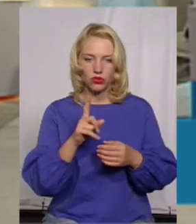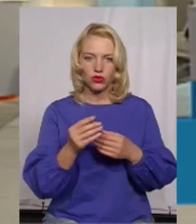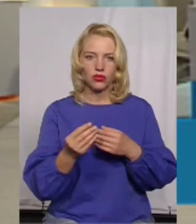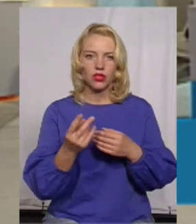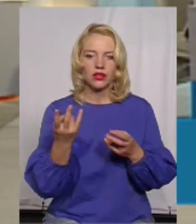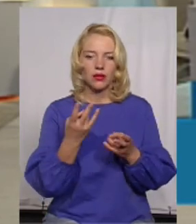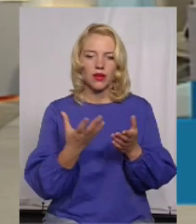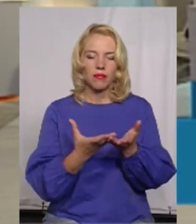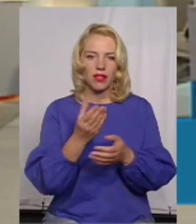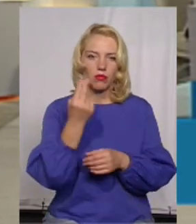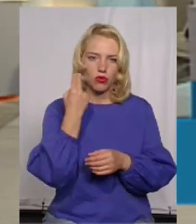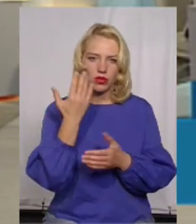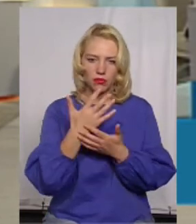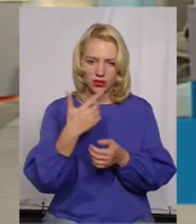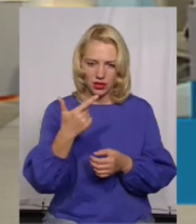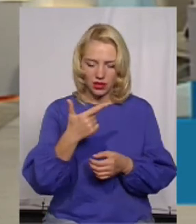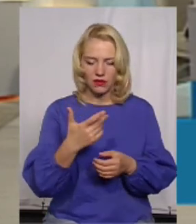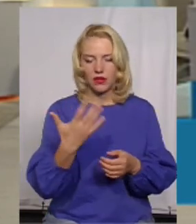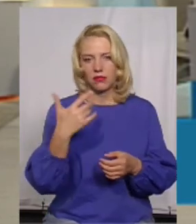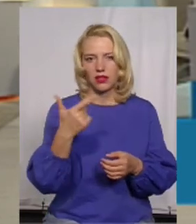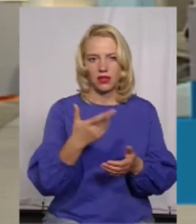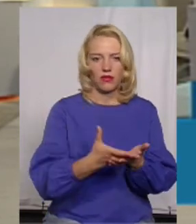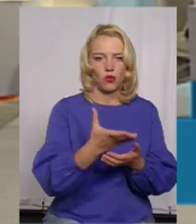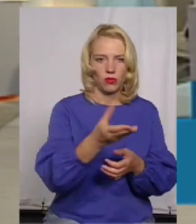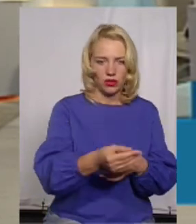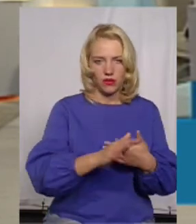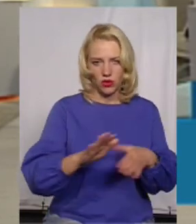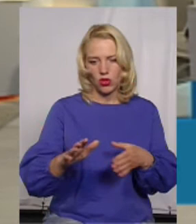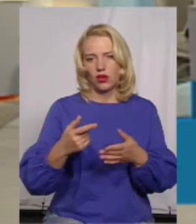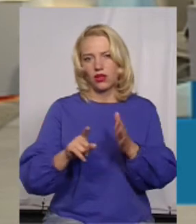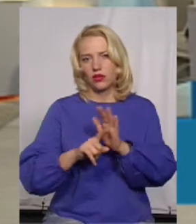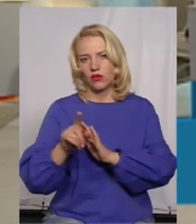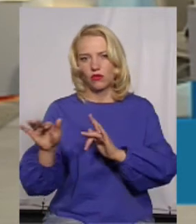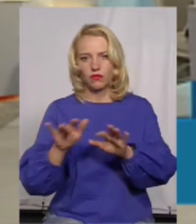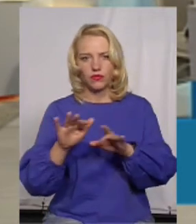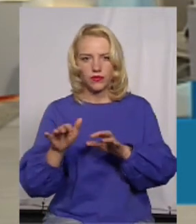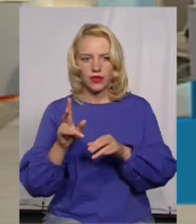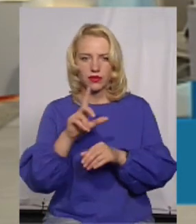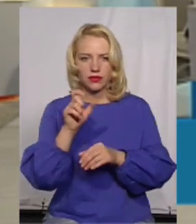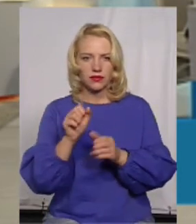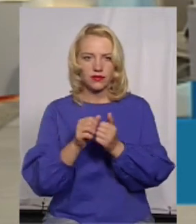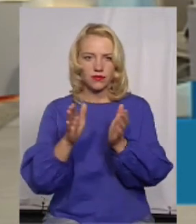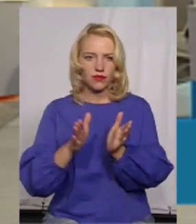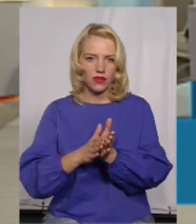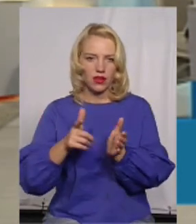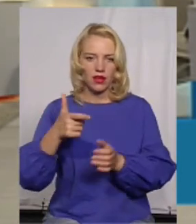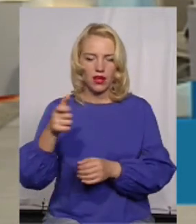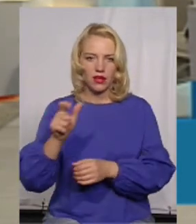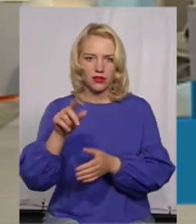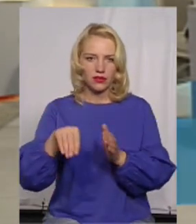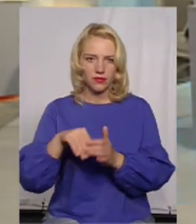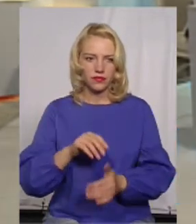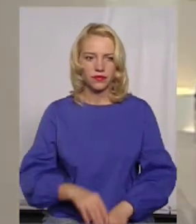гривень, пішли, заплатили, все, у мене нуль на цей показник оформила собі дану пропозицію. Газом